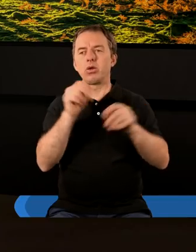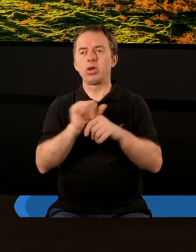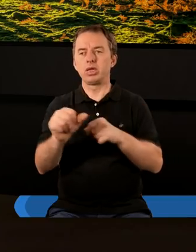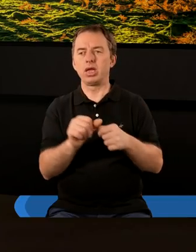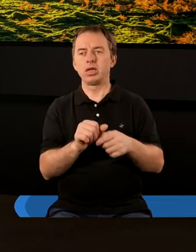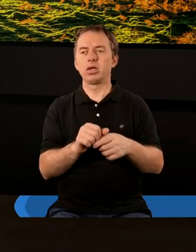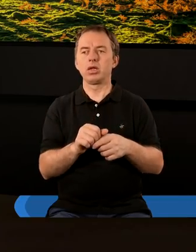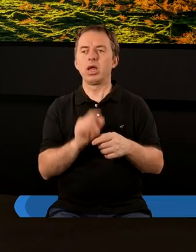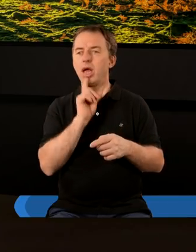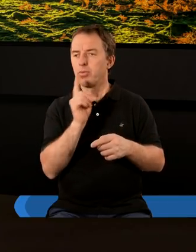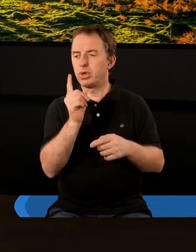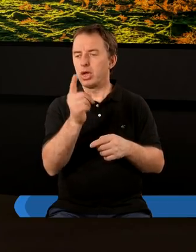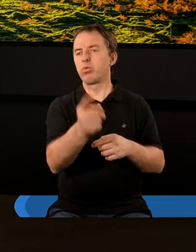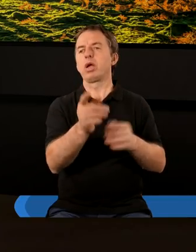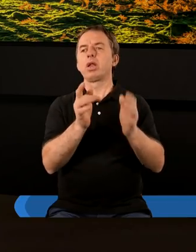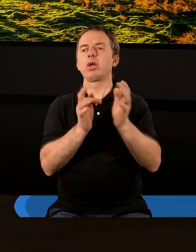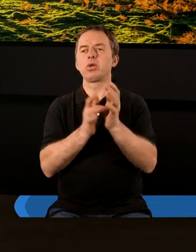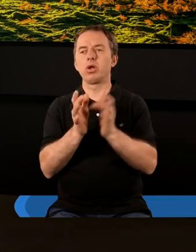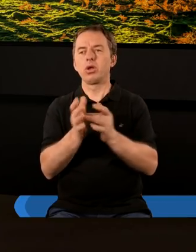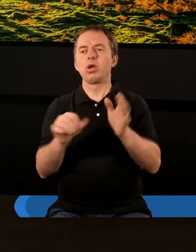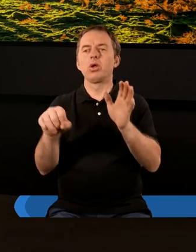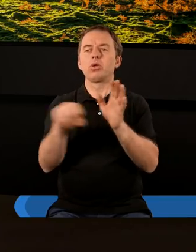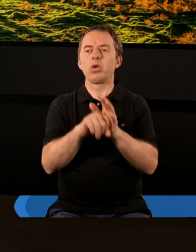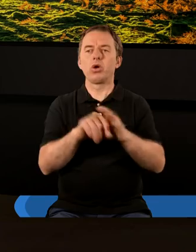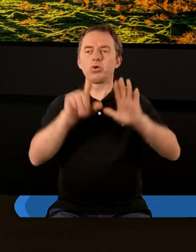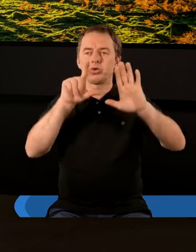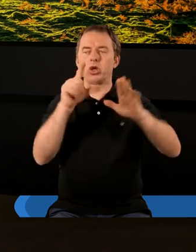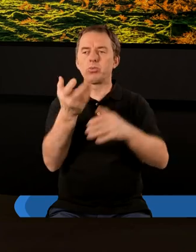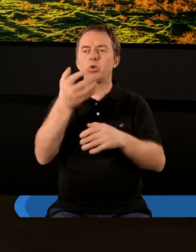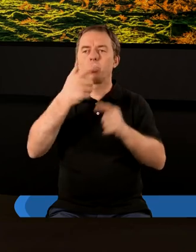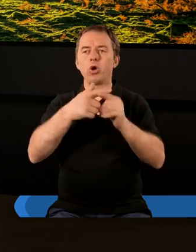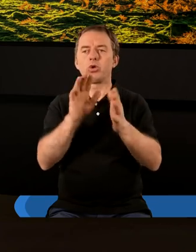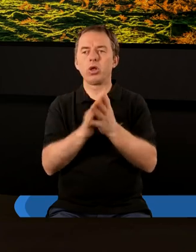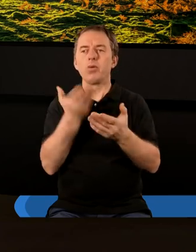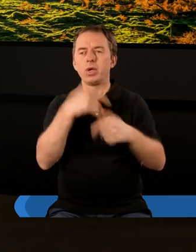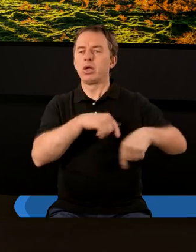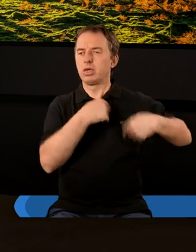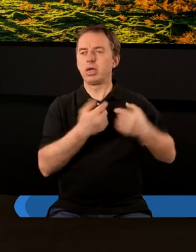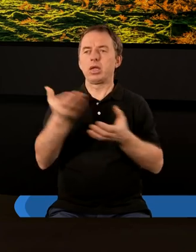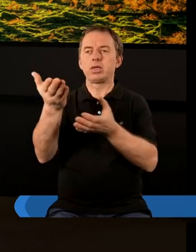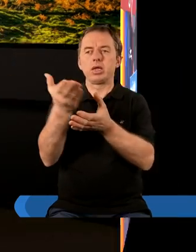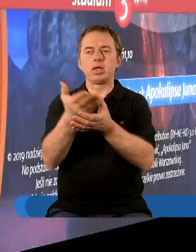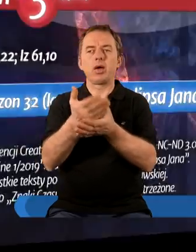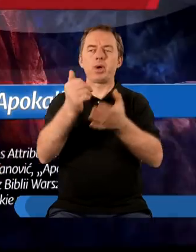jest Przesłanie Jezusa do siedmiu zborów. Bardzo serdecznie zapraszam.